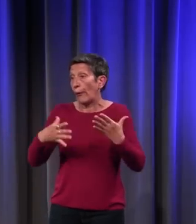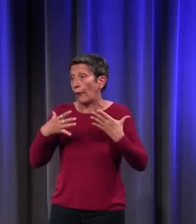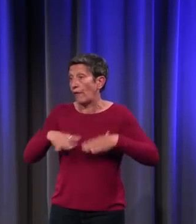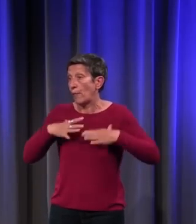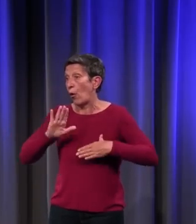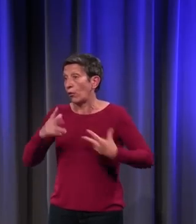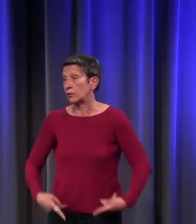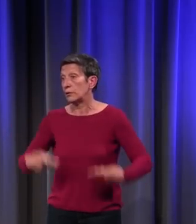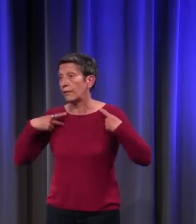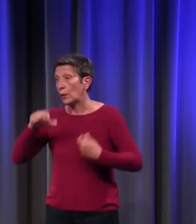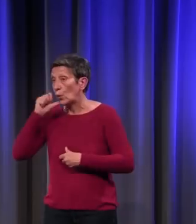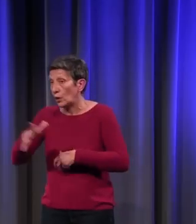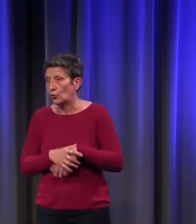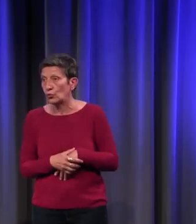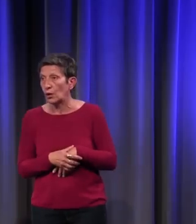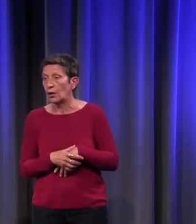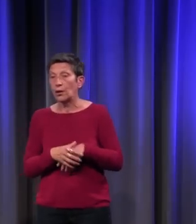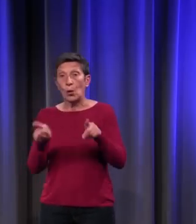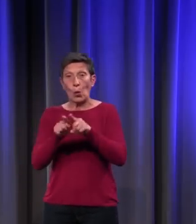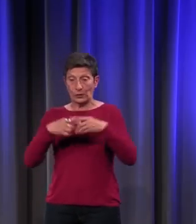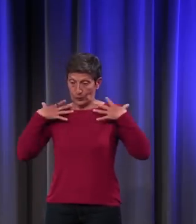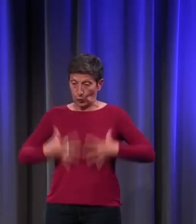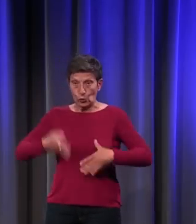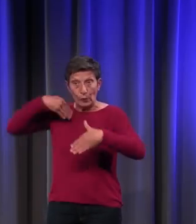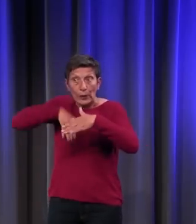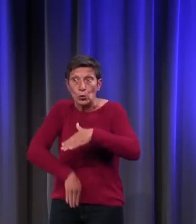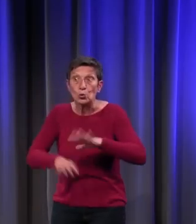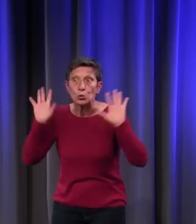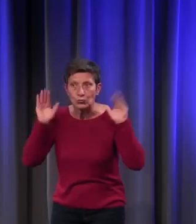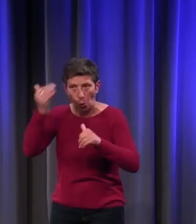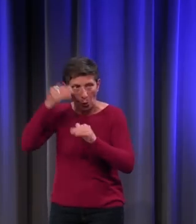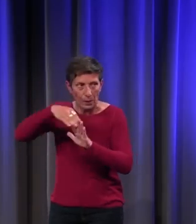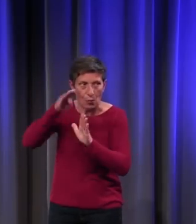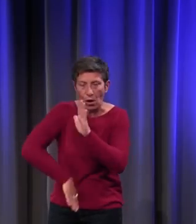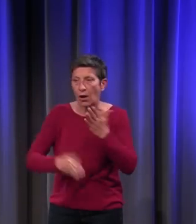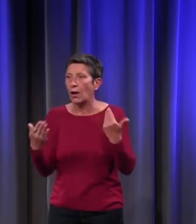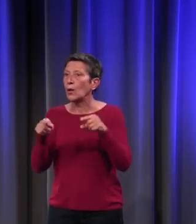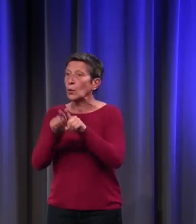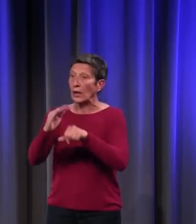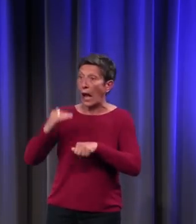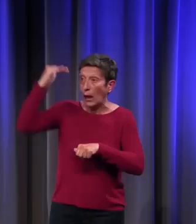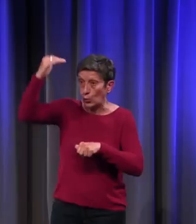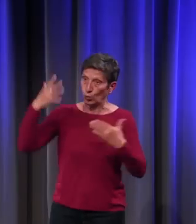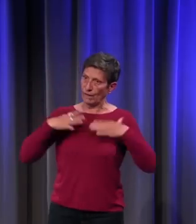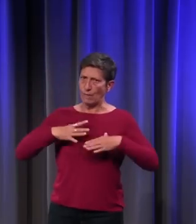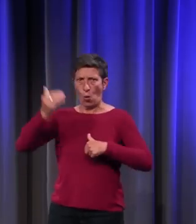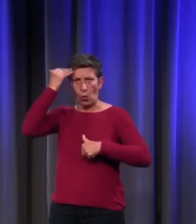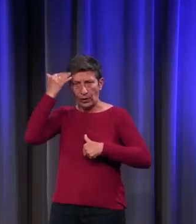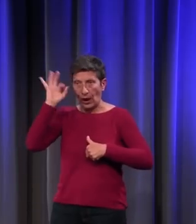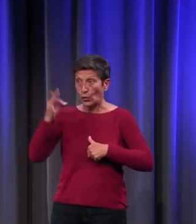On connaît mieux les vêtements de dessus que les vêtements du dessous. On connaît mieux les vêtements des adultes que les vêtements des enfants.